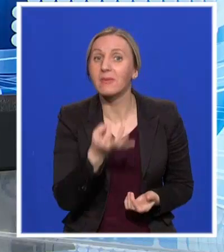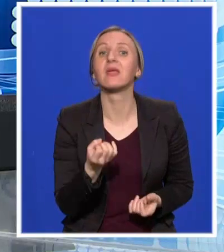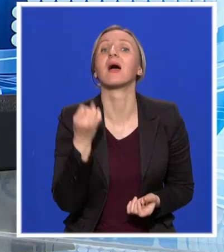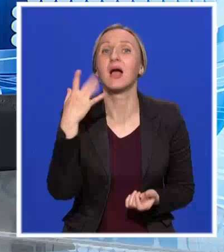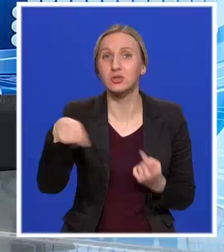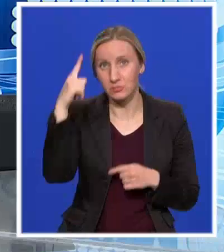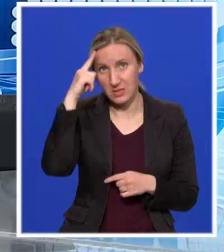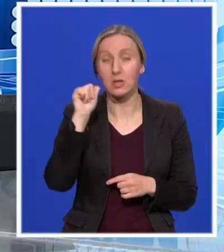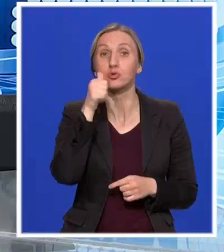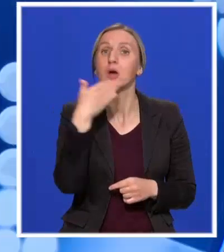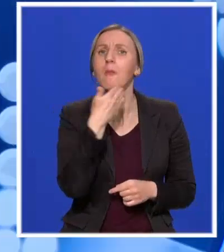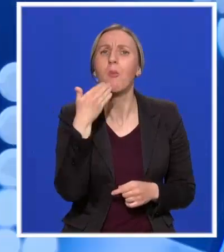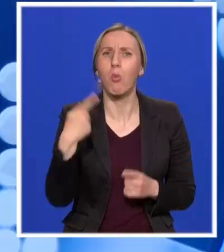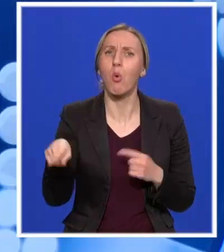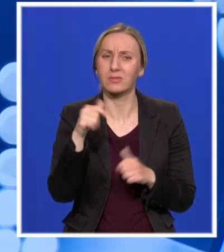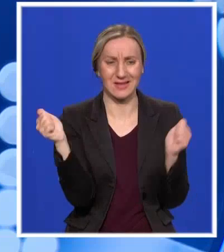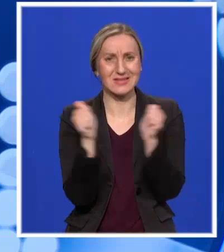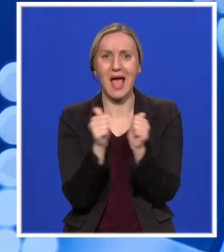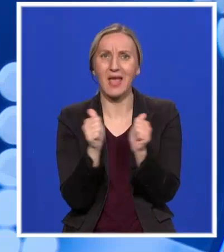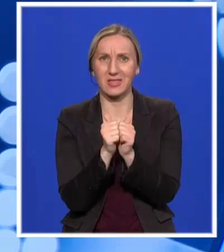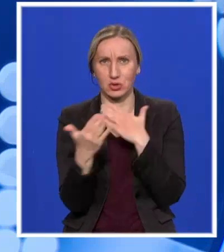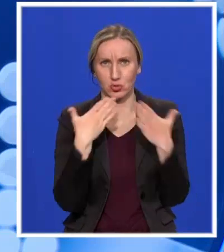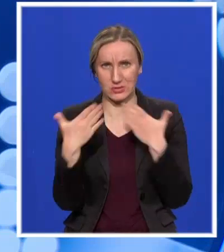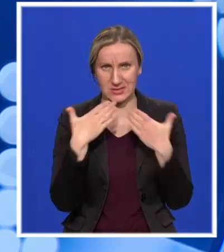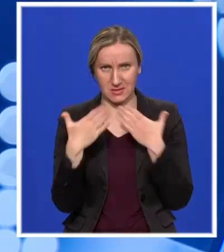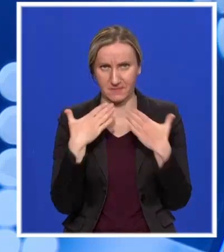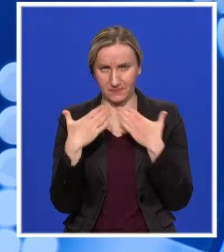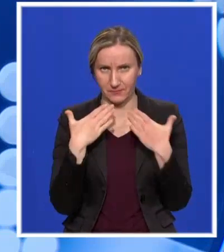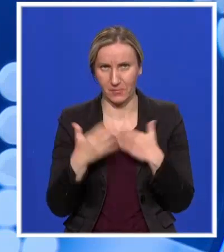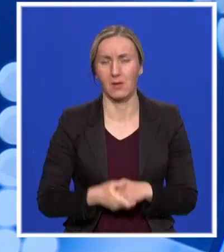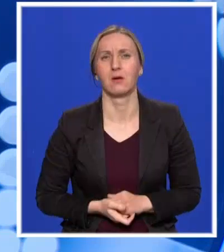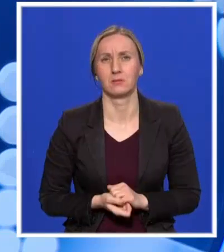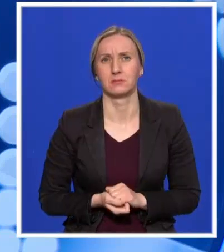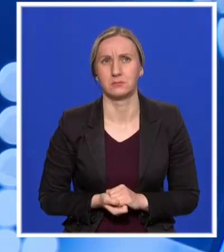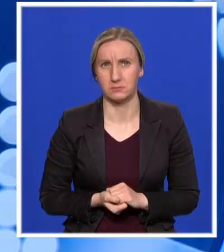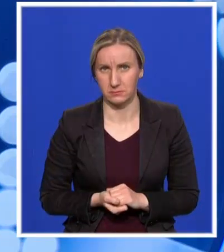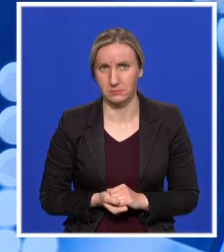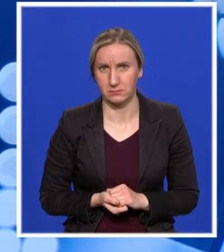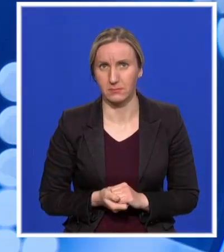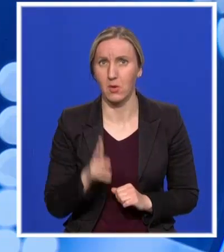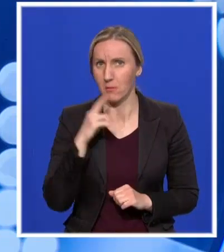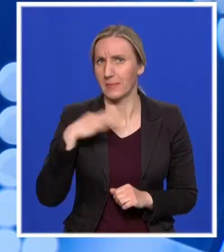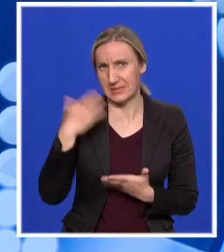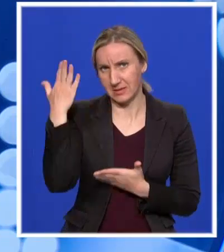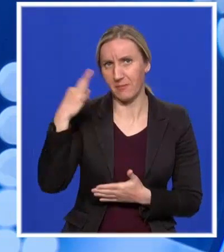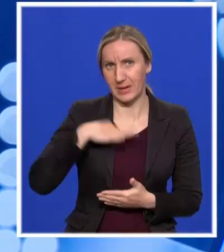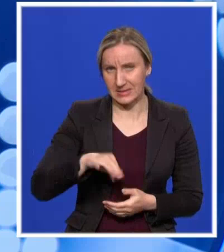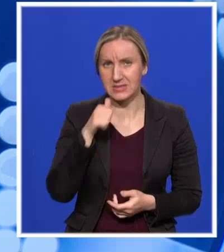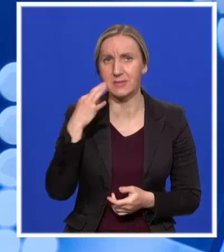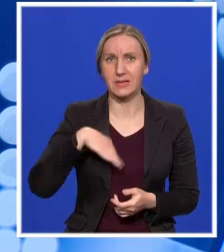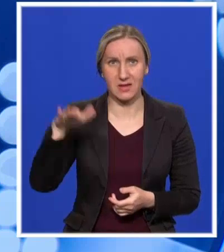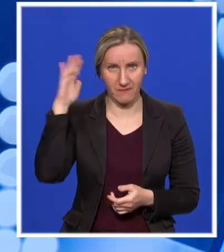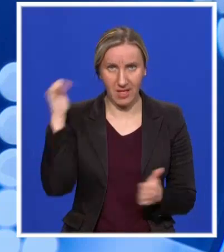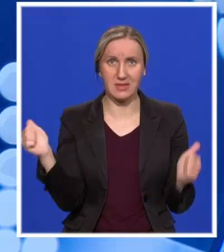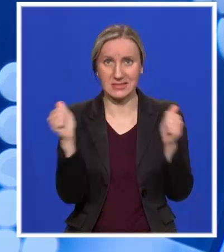Mi ćemo sutra popodne imati zajednički štab za kriz, da kažem, koji mi presedao i predsednik, predsednica vlade,